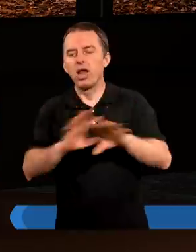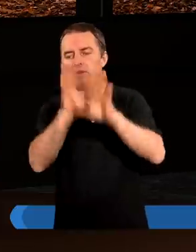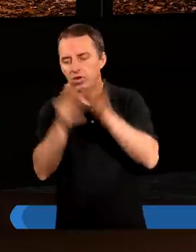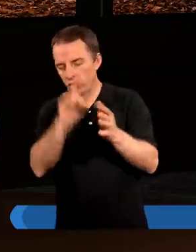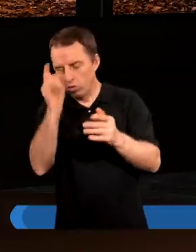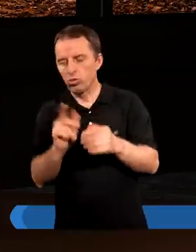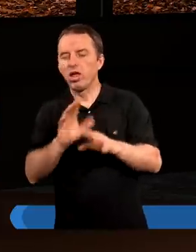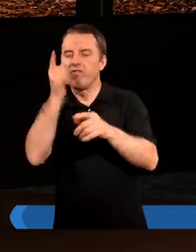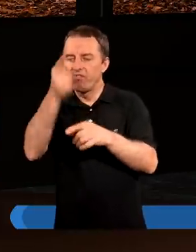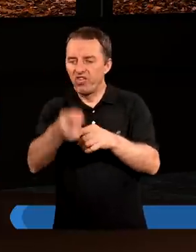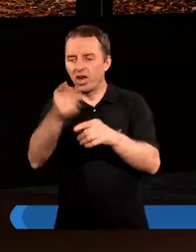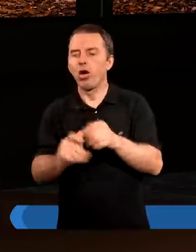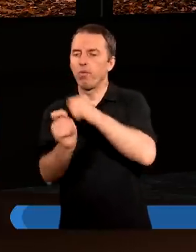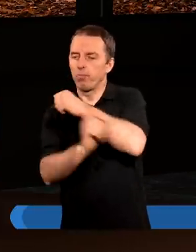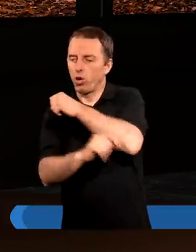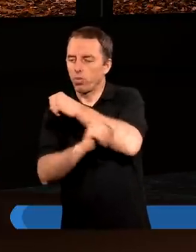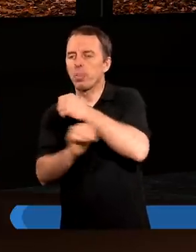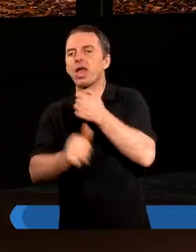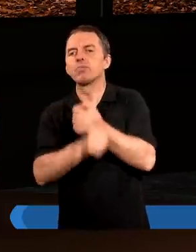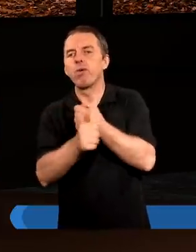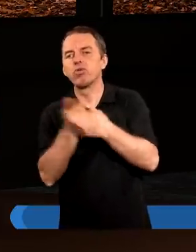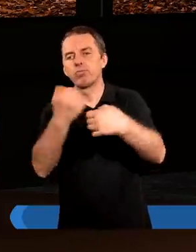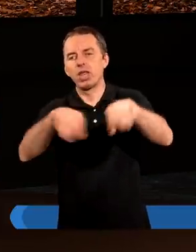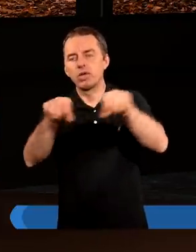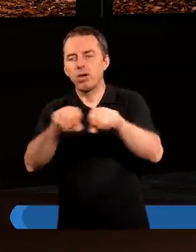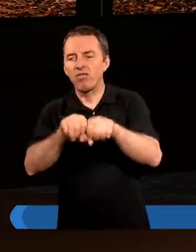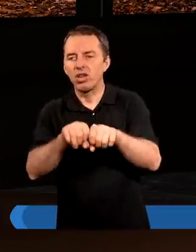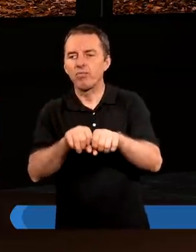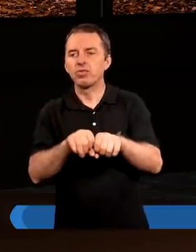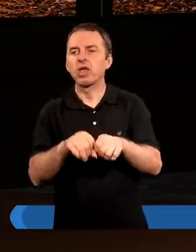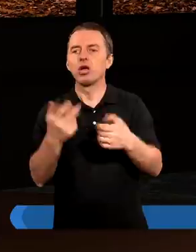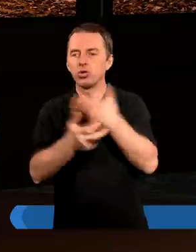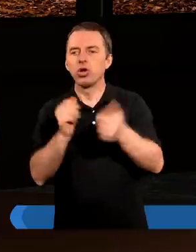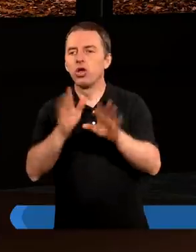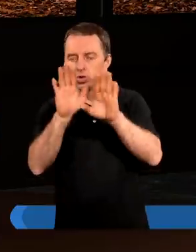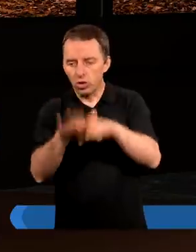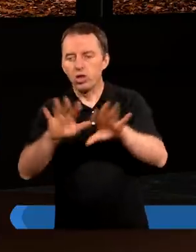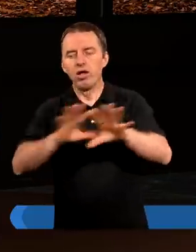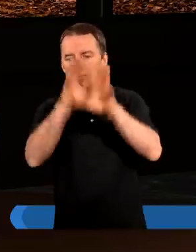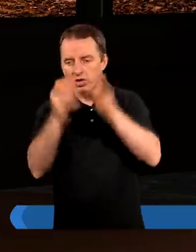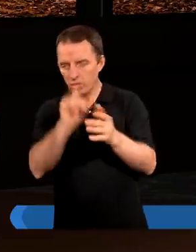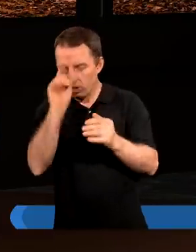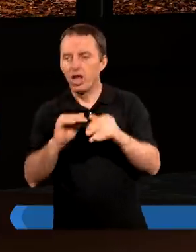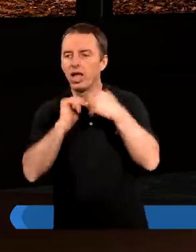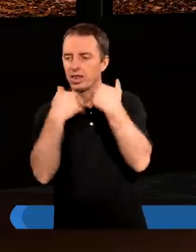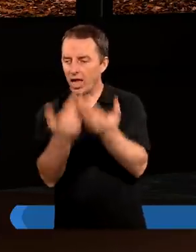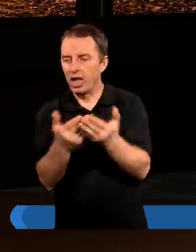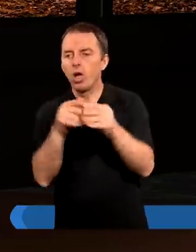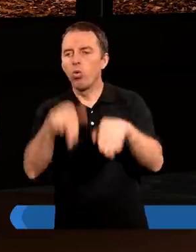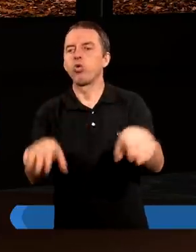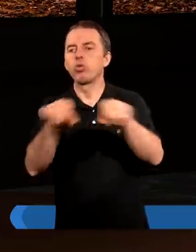ludzi wyrok potępienia, tak z powodu sprawiedliwego czynu jednego zostało wszystkim ludziom dane